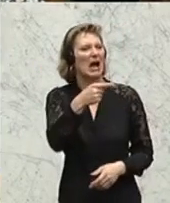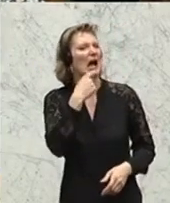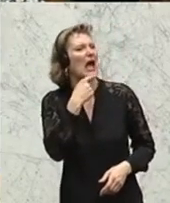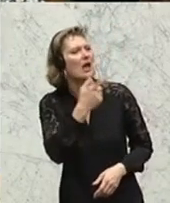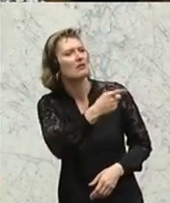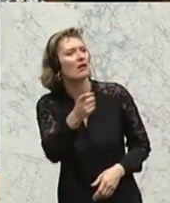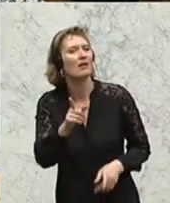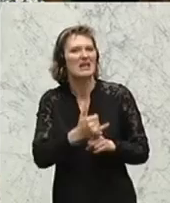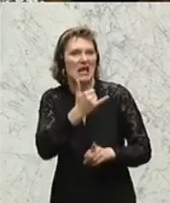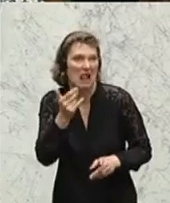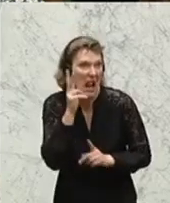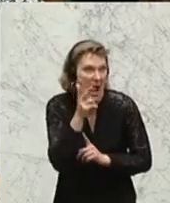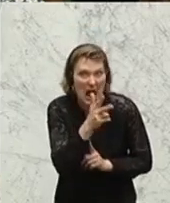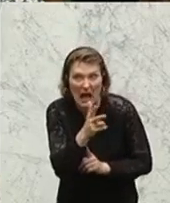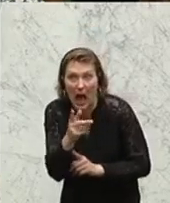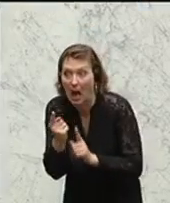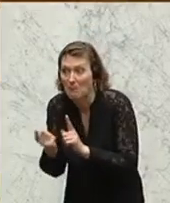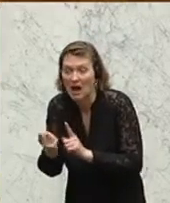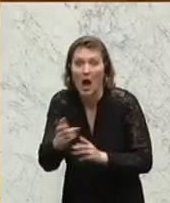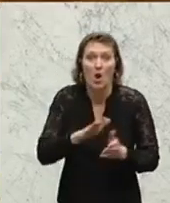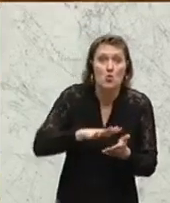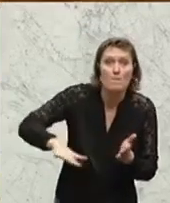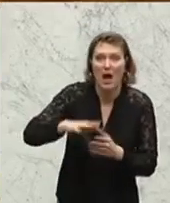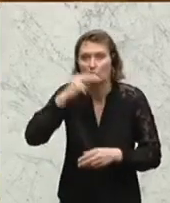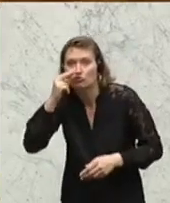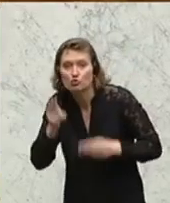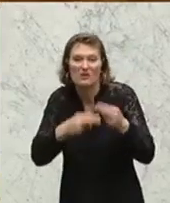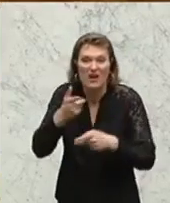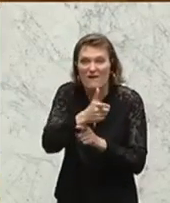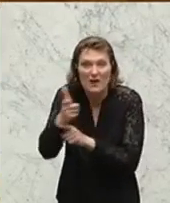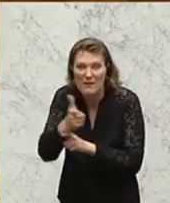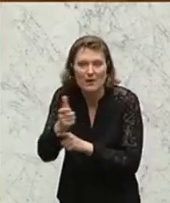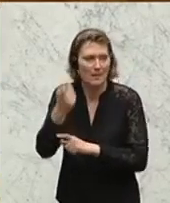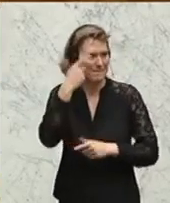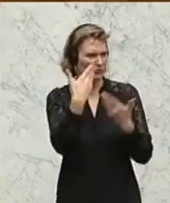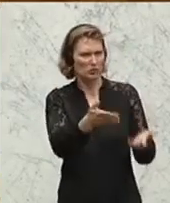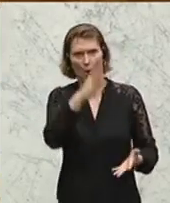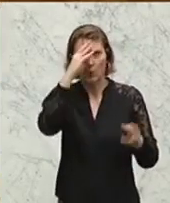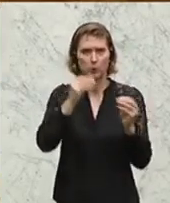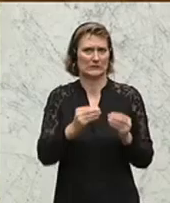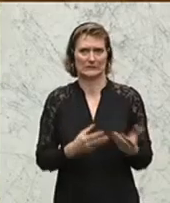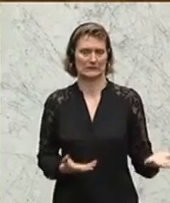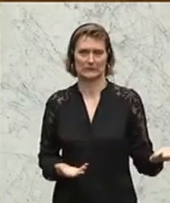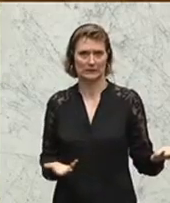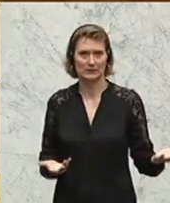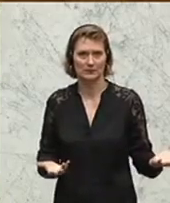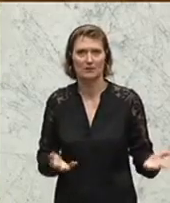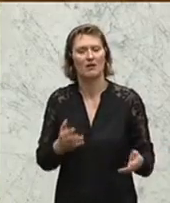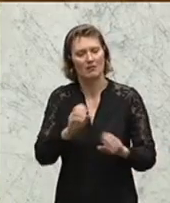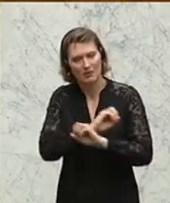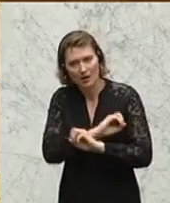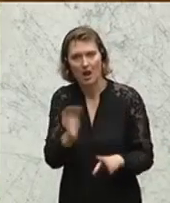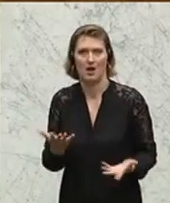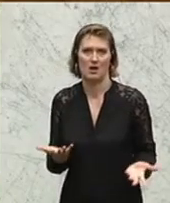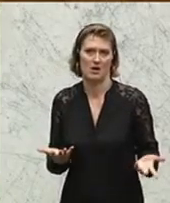wie wenn jeder jetzt mit der Kamera irgendwo geht und um einen Turm schnüffelt und um einen Turm. Das ist ja absolut nicht der Fall. Und daher ist vollkommen